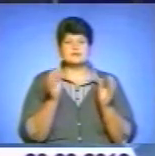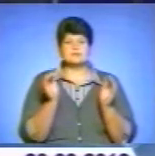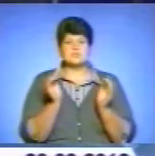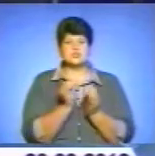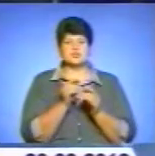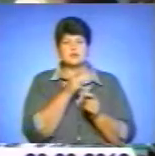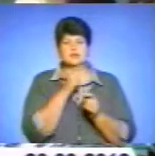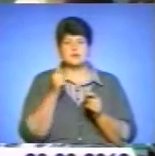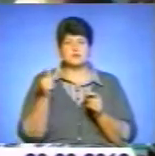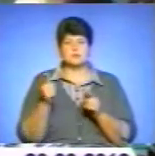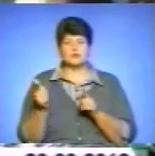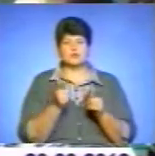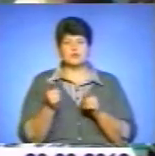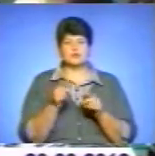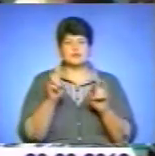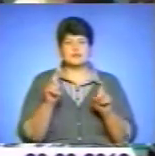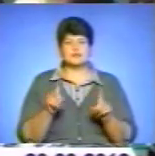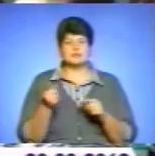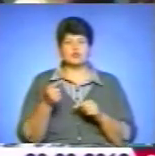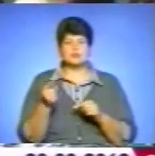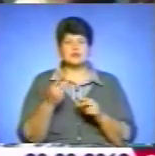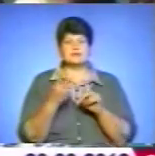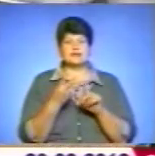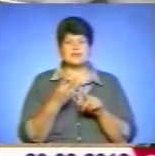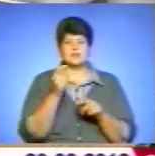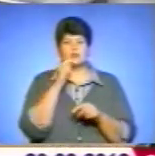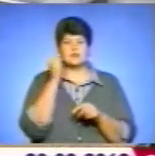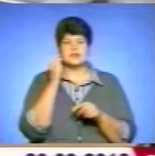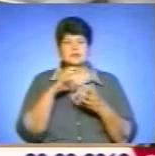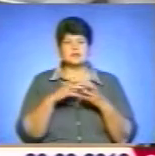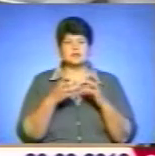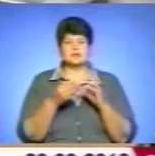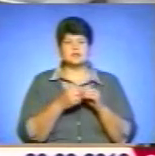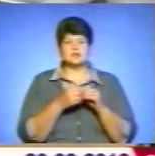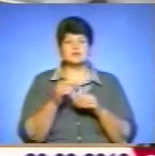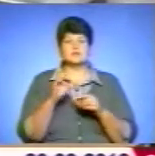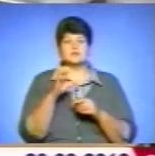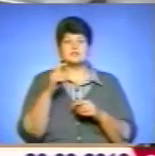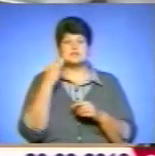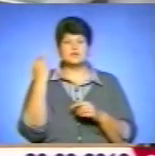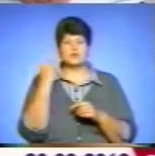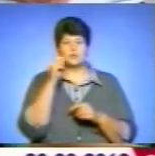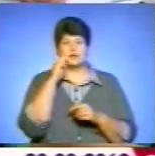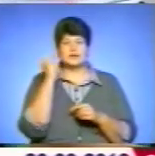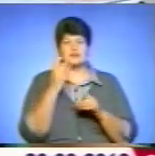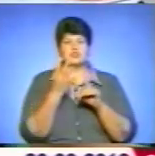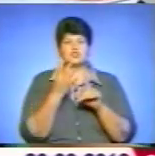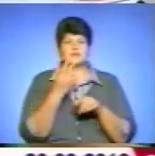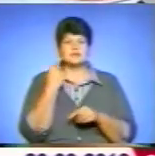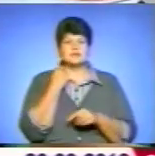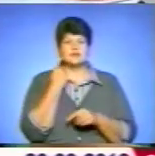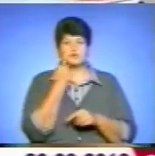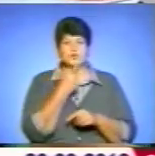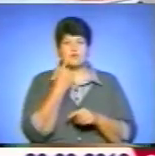тестування. Тернопільщина – третя в Україні за результатами зовнішнього незалежного оцінювання з історії України. Четверта – з англійської